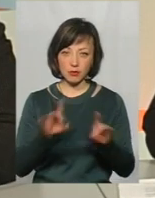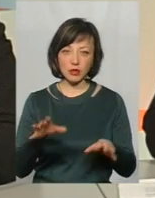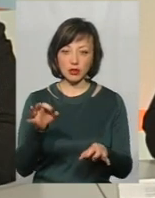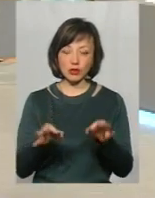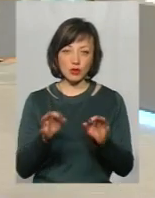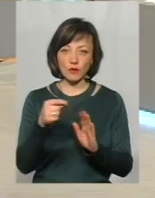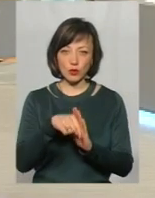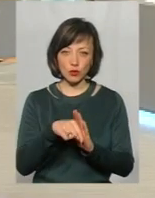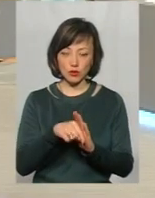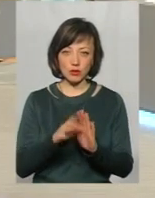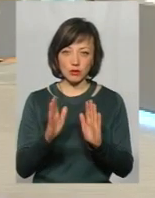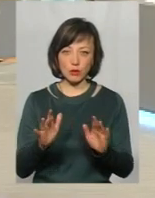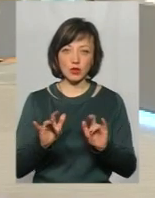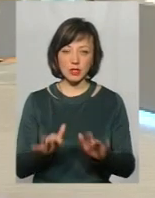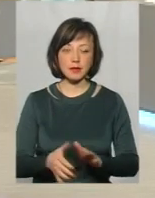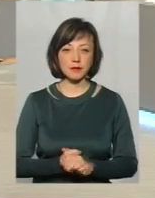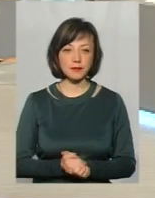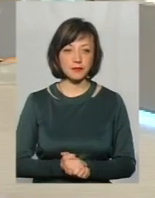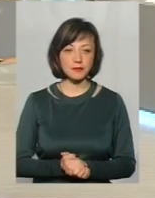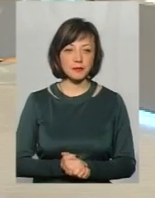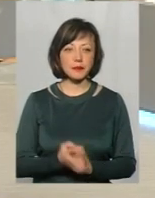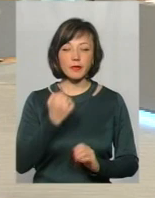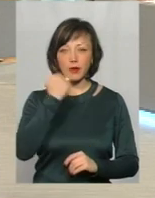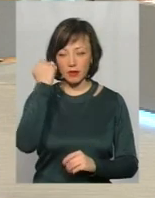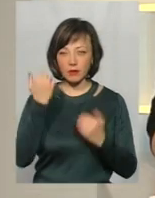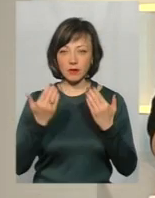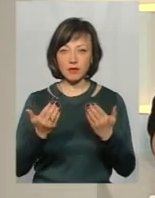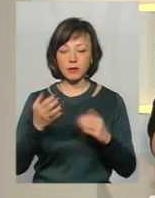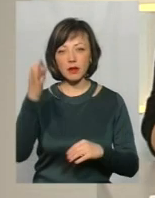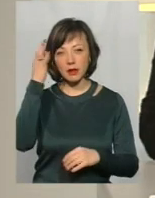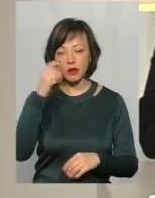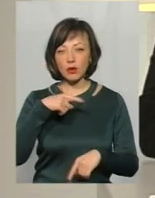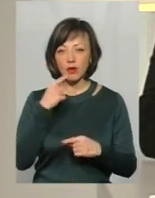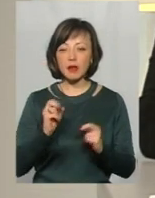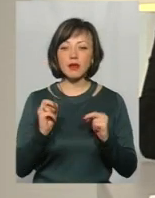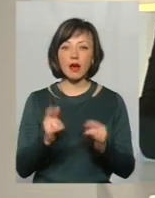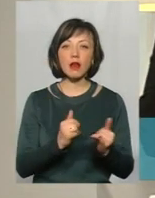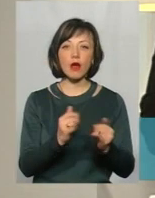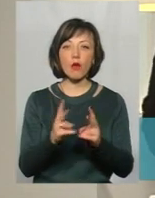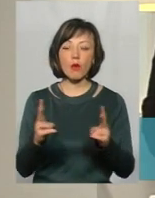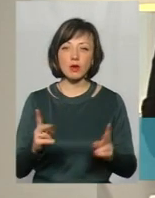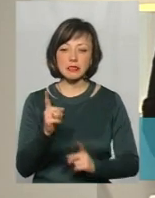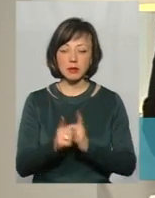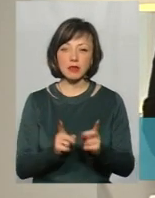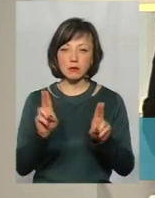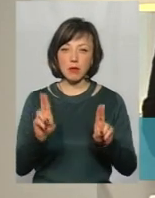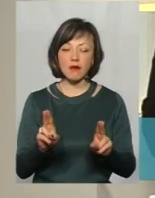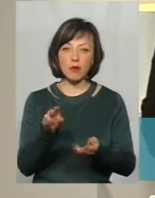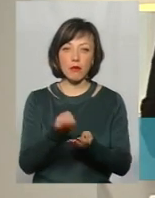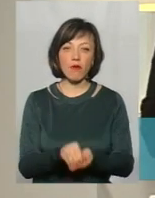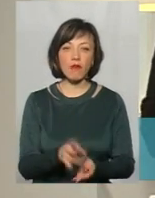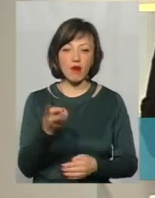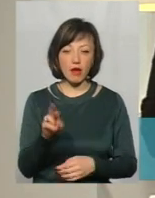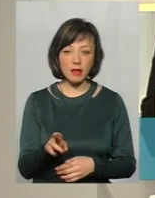суто внутрішні процеси. Це суто внутрішні процеси. Дякую. Я хочу нагадати, що сьогодні ми говорили, як і для кого змінились правила поховання.